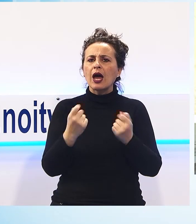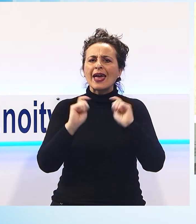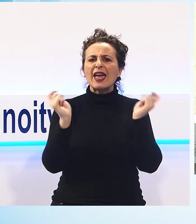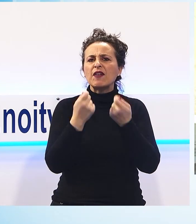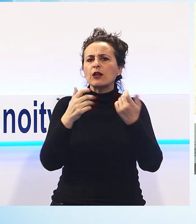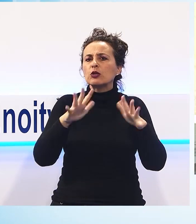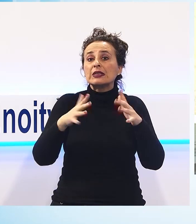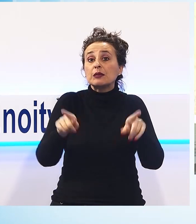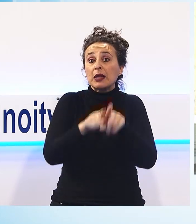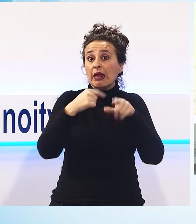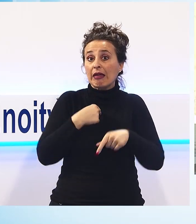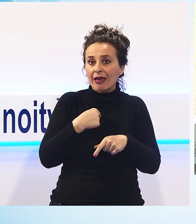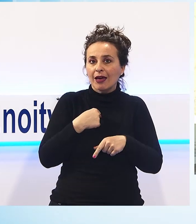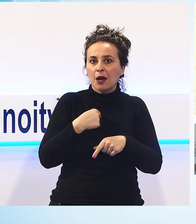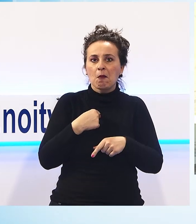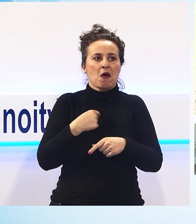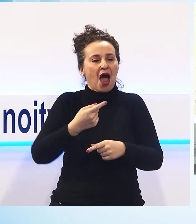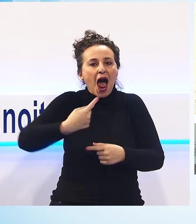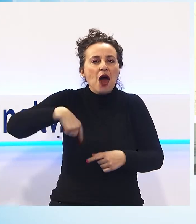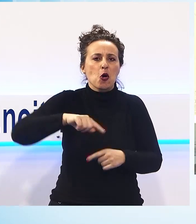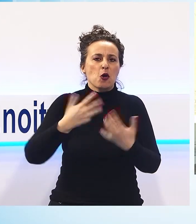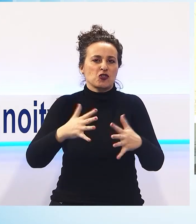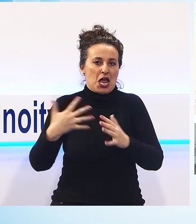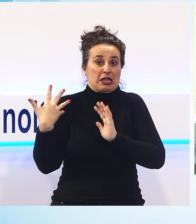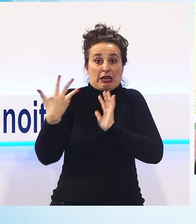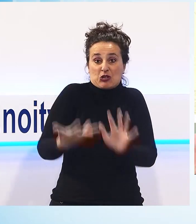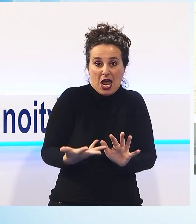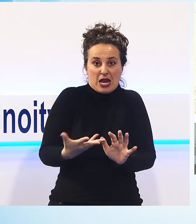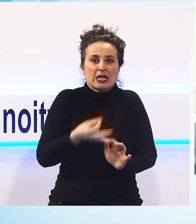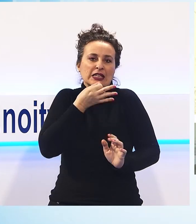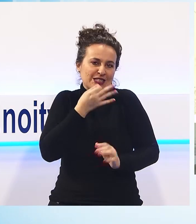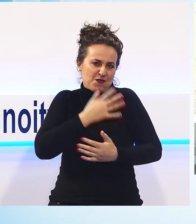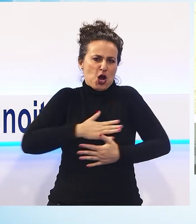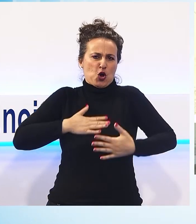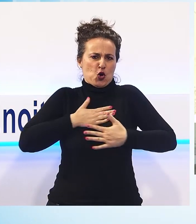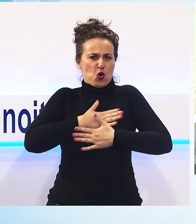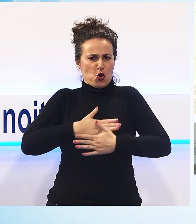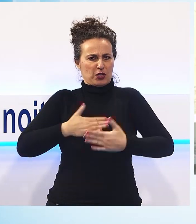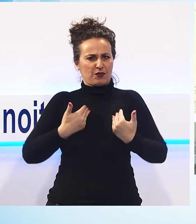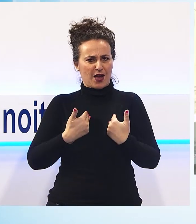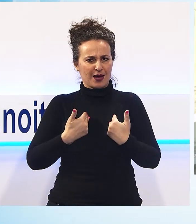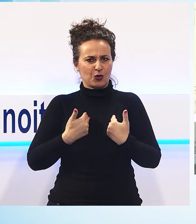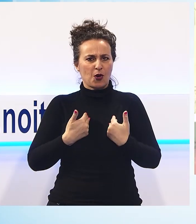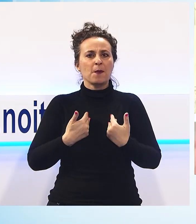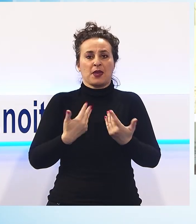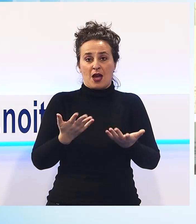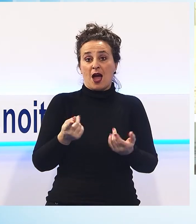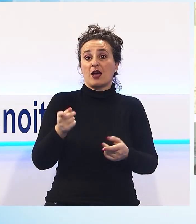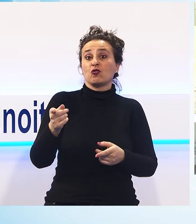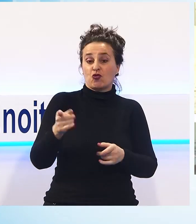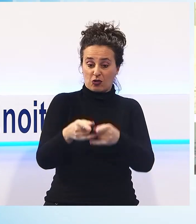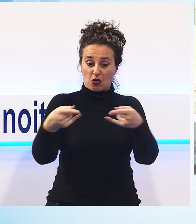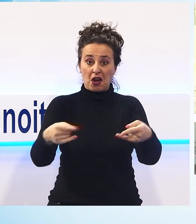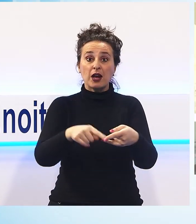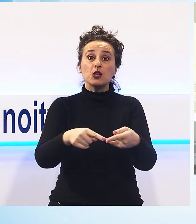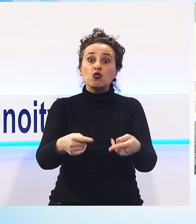insomma ero i 10 anni che si fa e questi qui, insomma c'è una grande cosa e grande cosa abbiamo già cominciato a fare 10